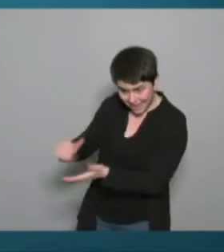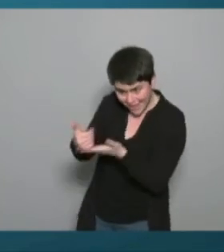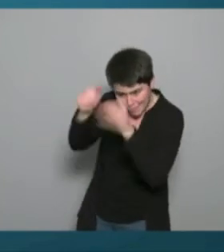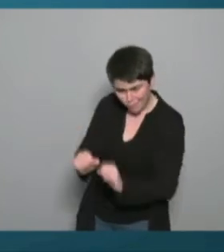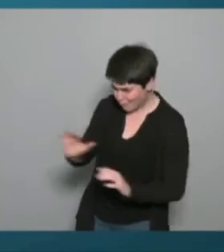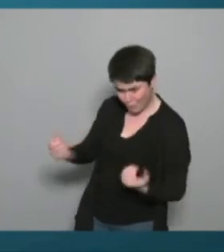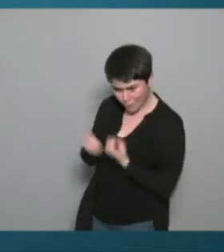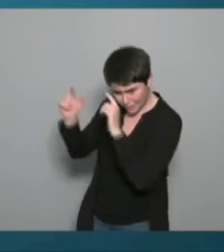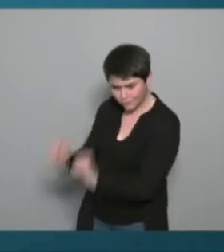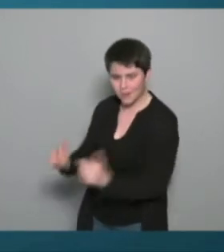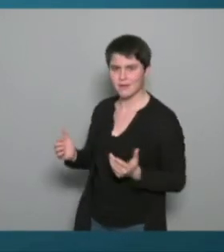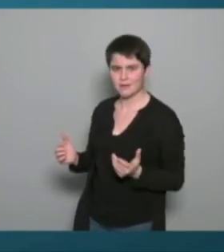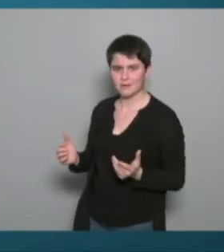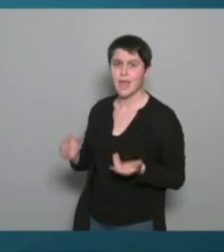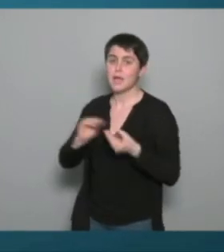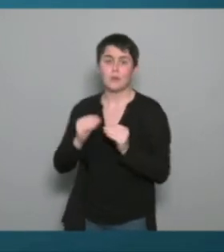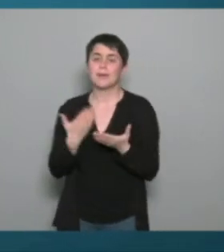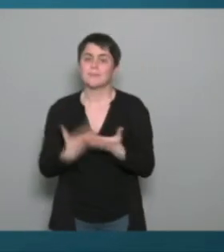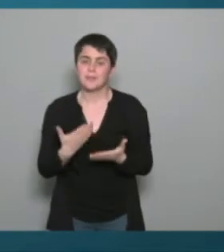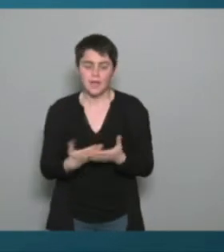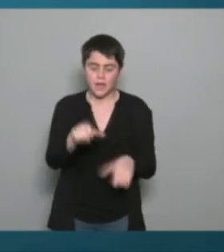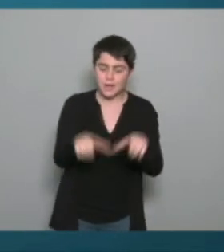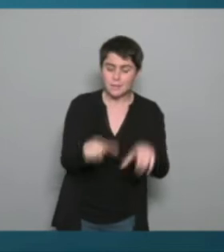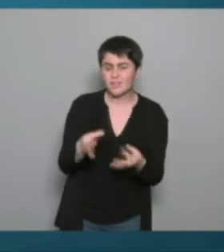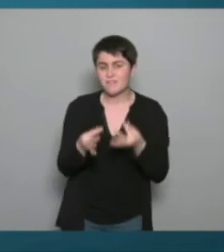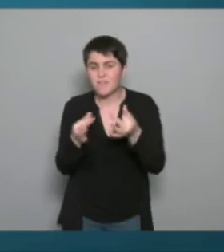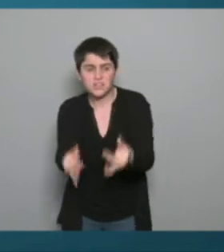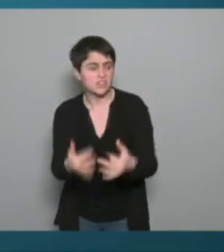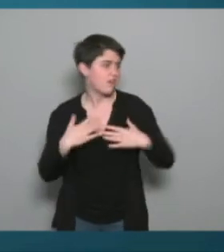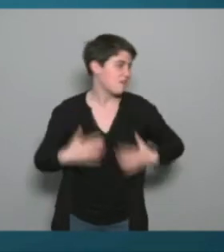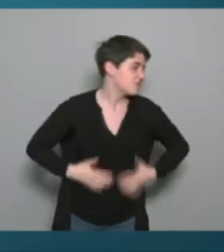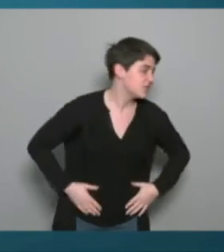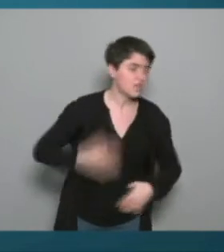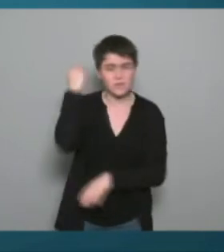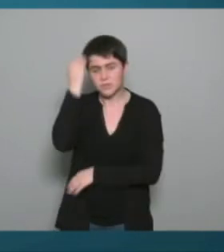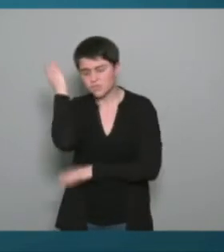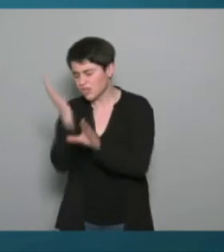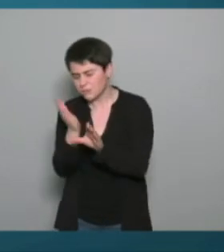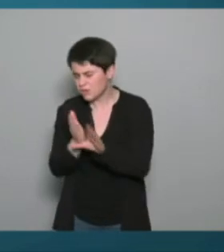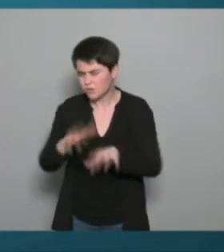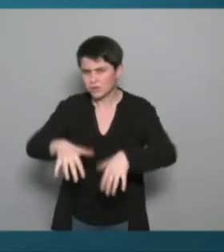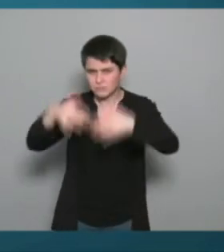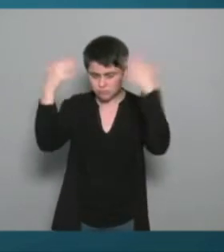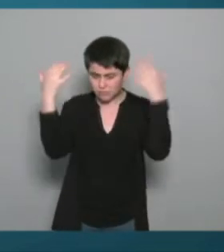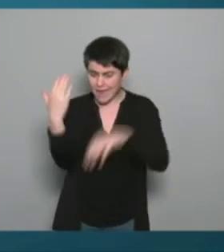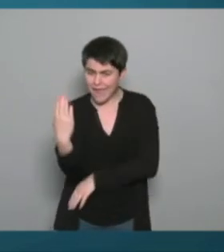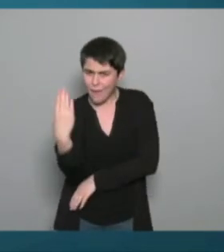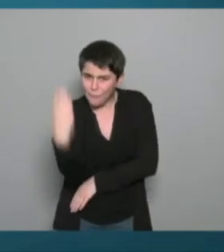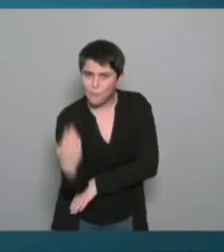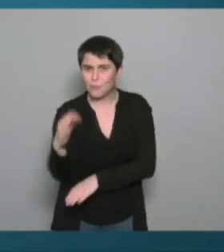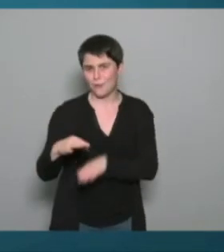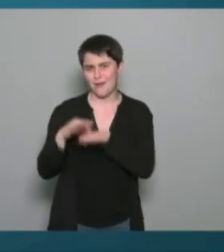fragiles peu importe physique physiologique psychiquement ils ont besoin d'être accompagnés c'est pas